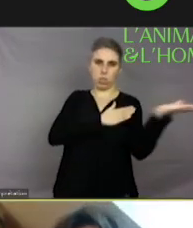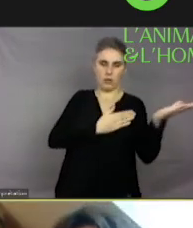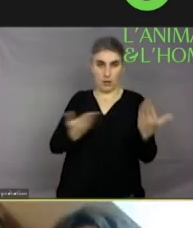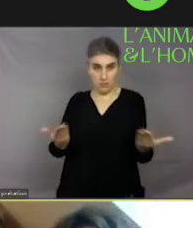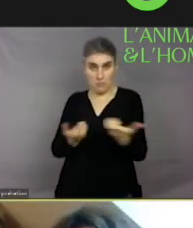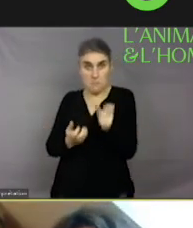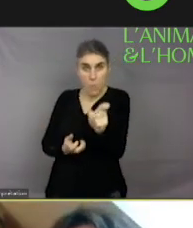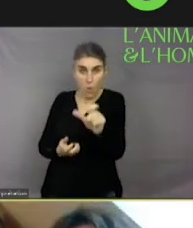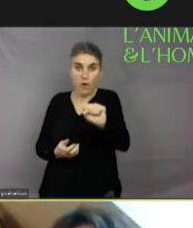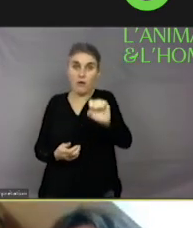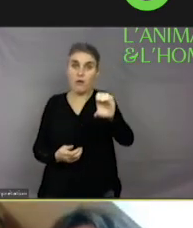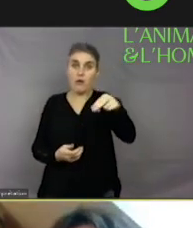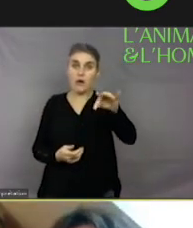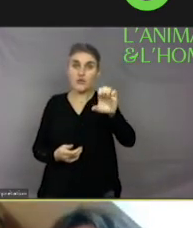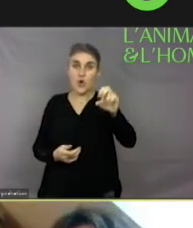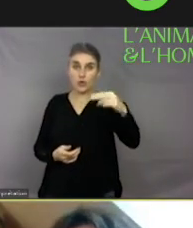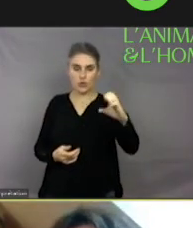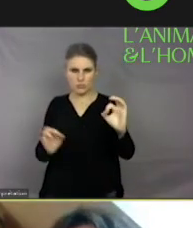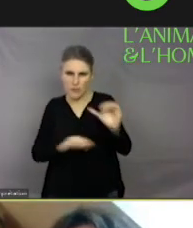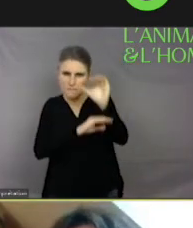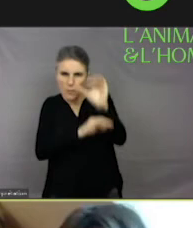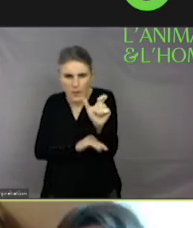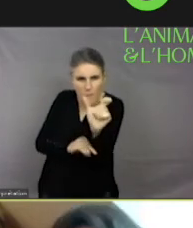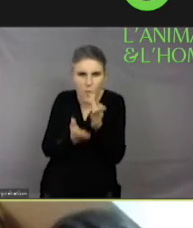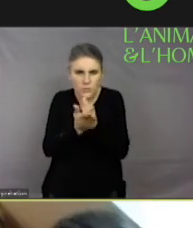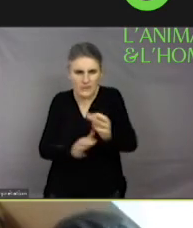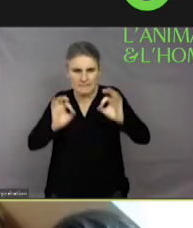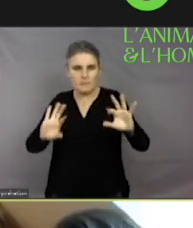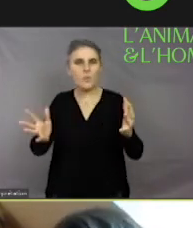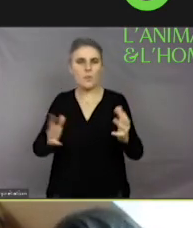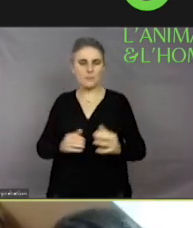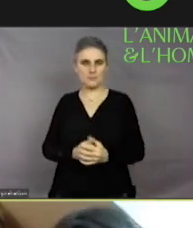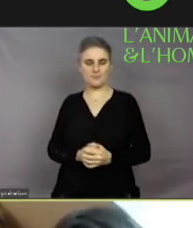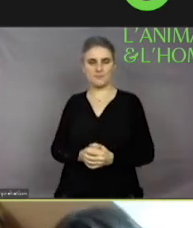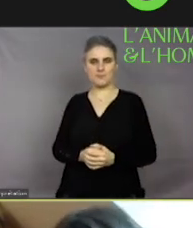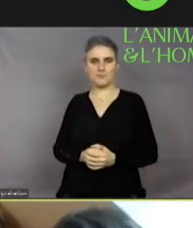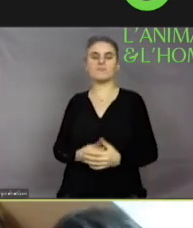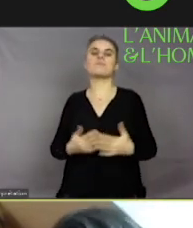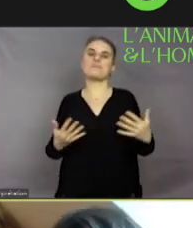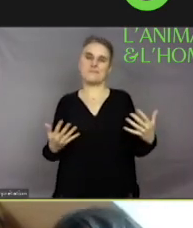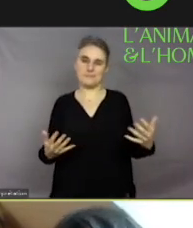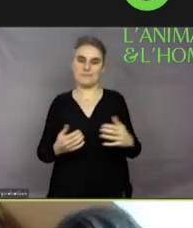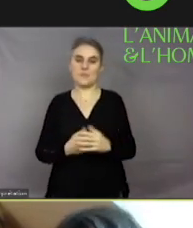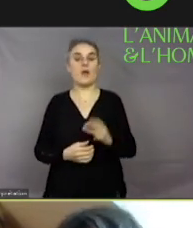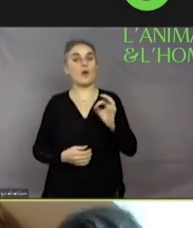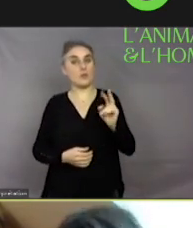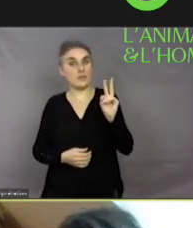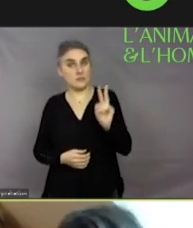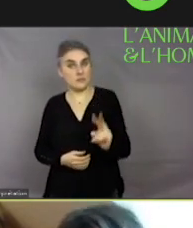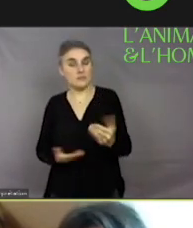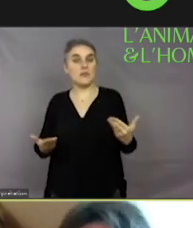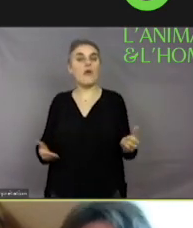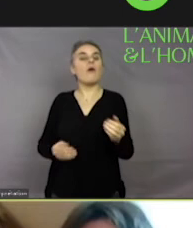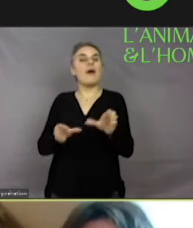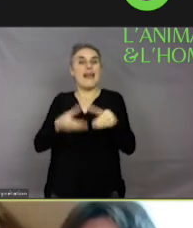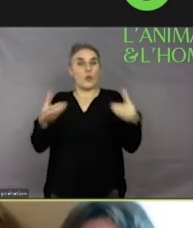Alors, c'est ce que j'allais dire. Je vous remercie de cette question. Le mot sentience est rentré dans le Larousse 2020